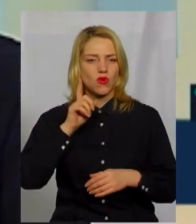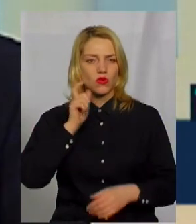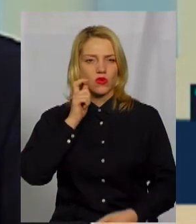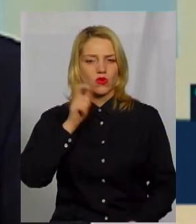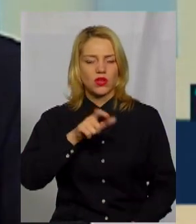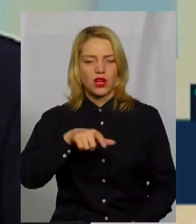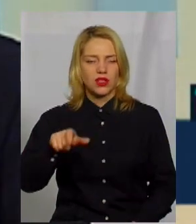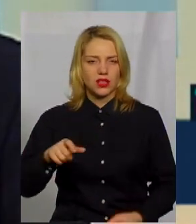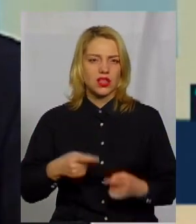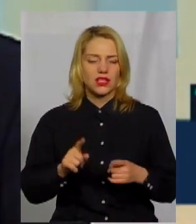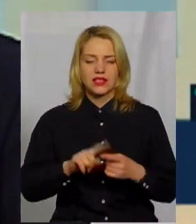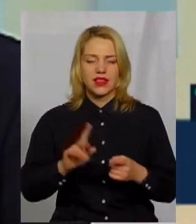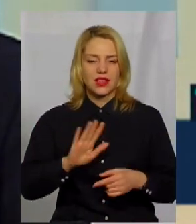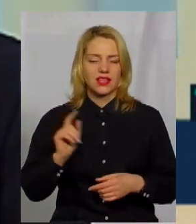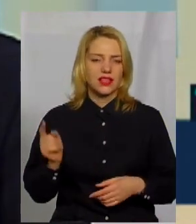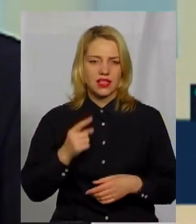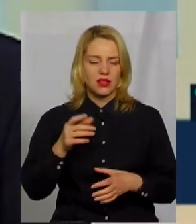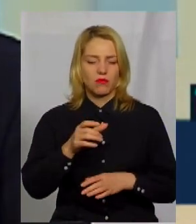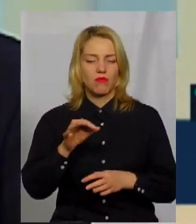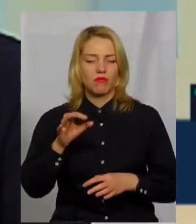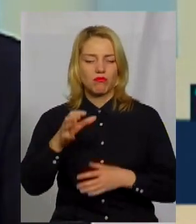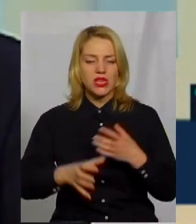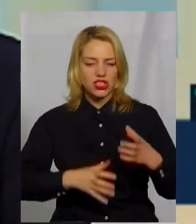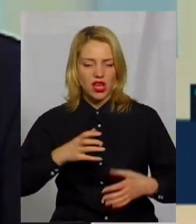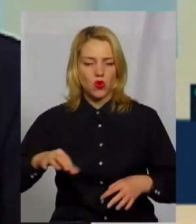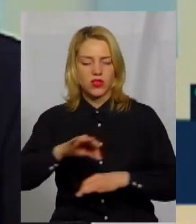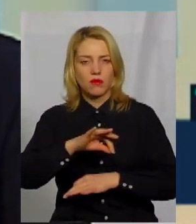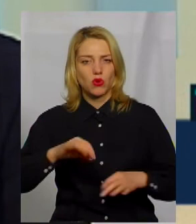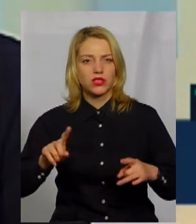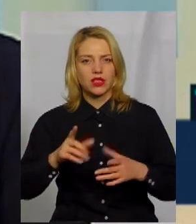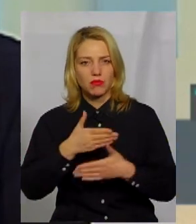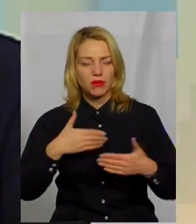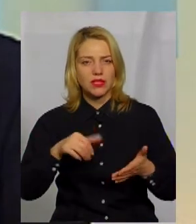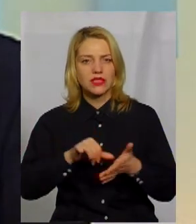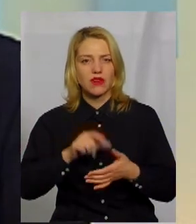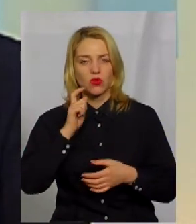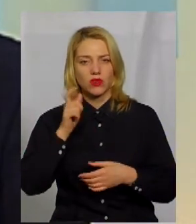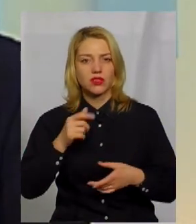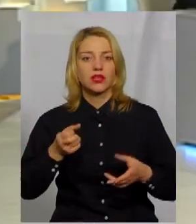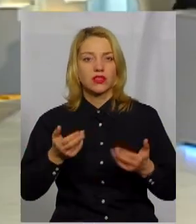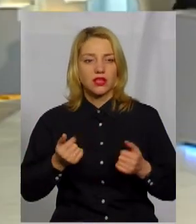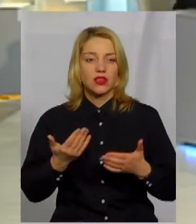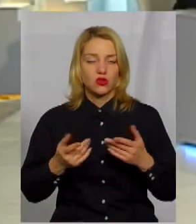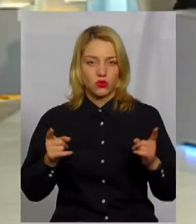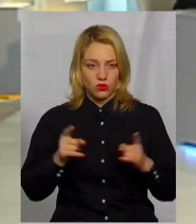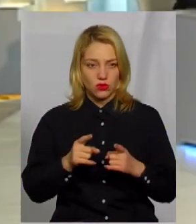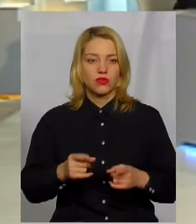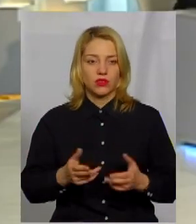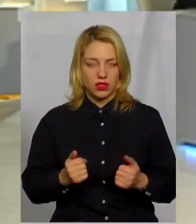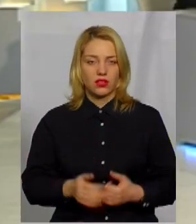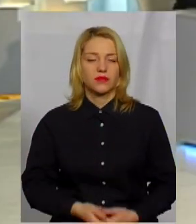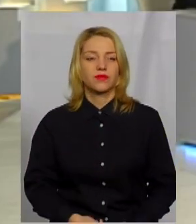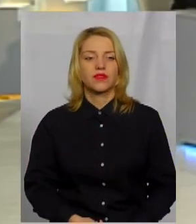України, і це не єдиний міжнародний проєкт, де ми представляли Україну, тому так, звичайно, якщо коротко, то...